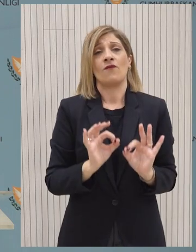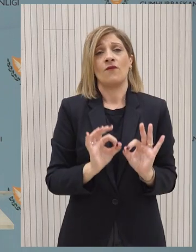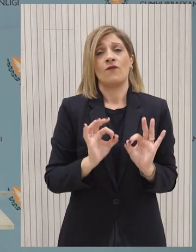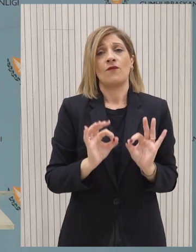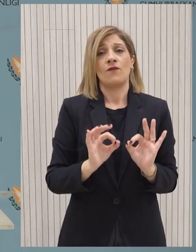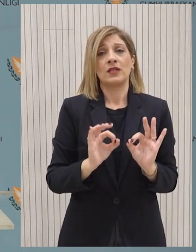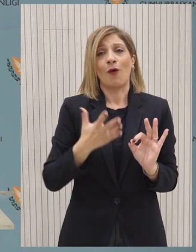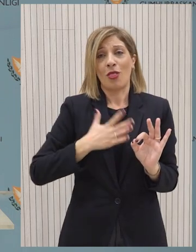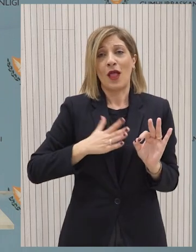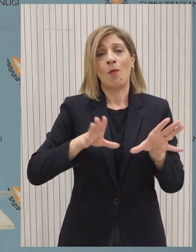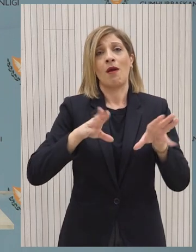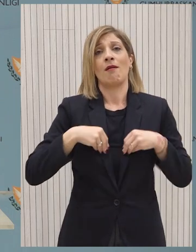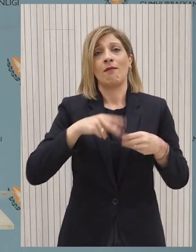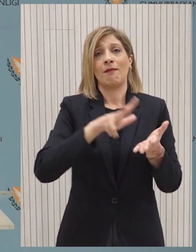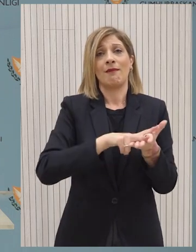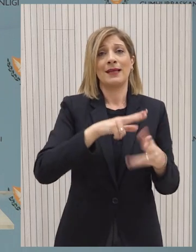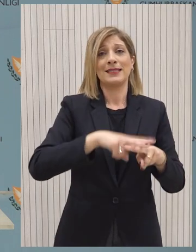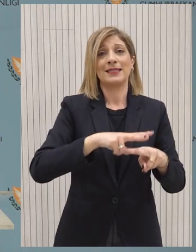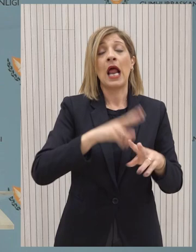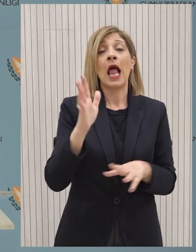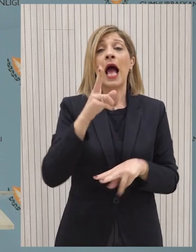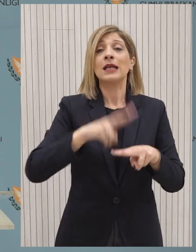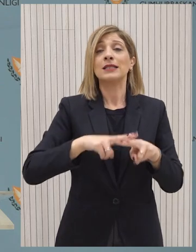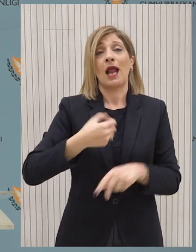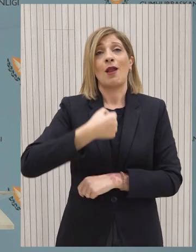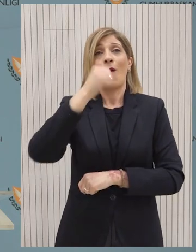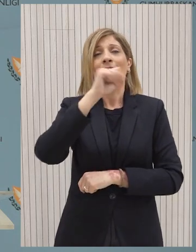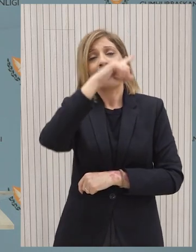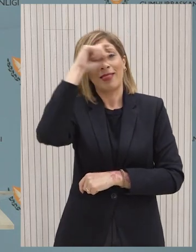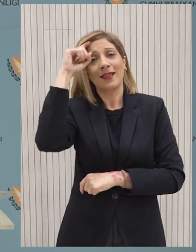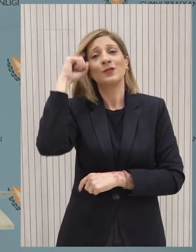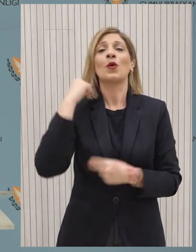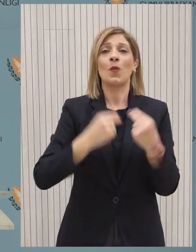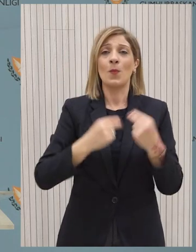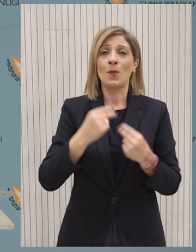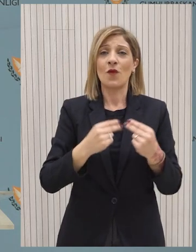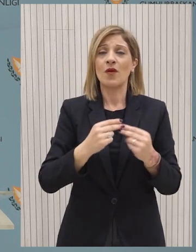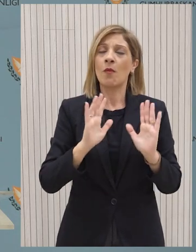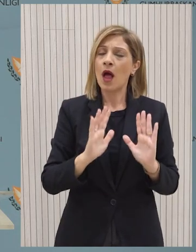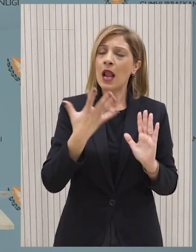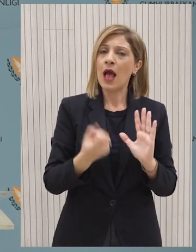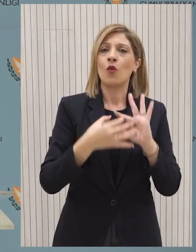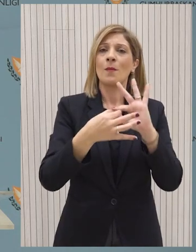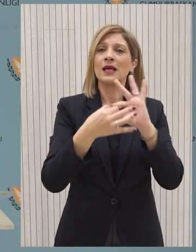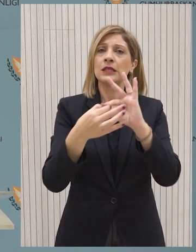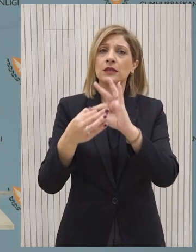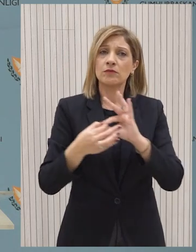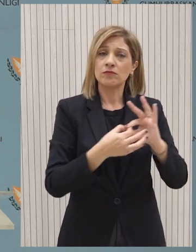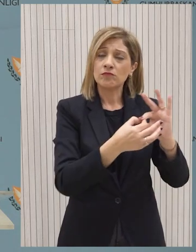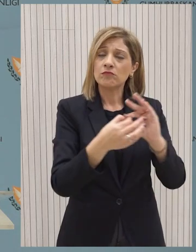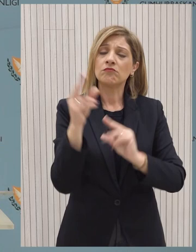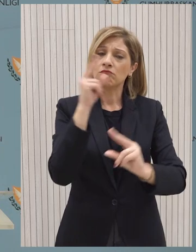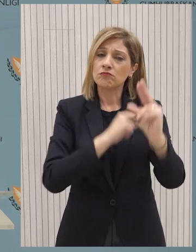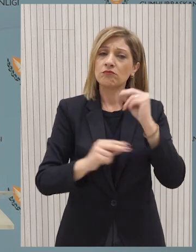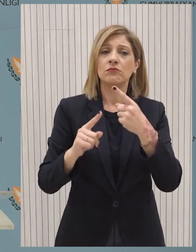η συνεργασία υπάρχει και γίνεται συζήτηση και σε τεχνικό κομμάτι για το πώς μπορεί να ελοποιηθεί και σε ποιο σημείο θα μπορούν να παραλαμβάνονται οι βοήθειες.